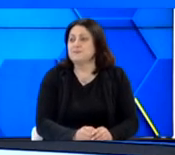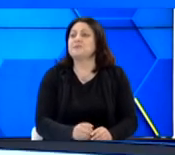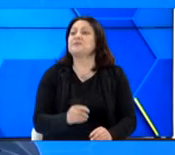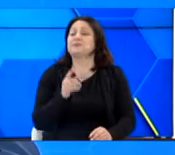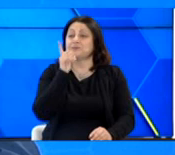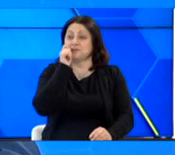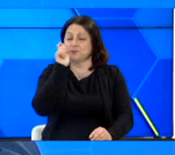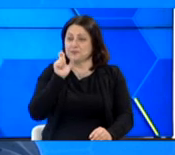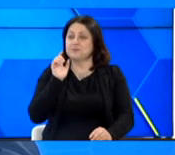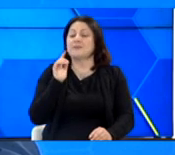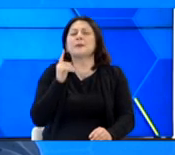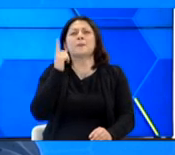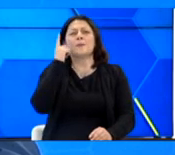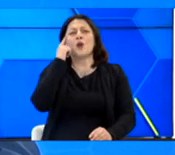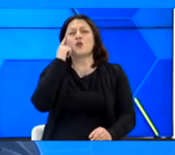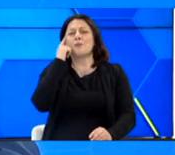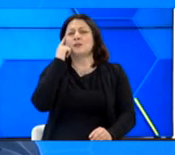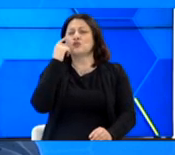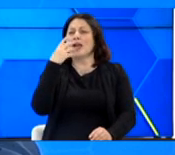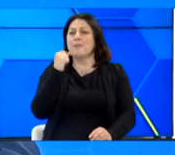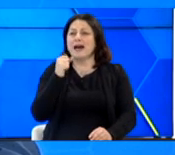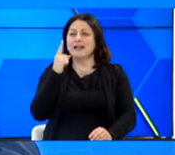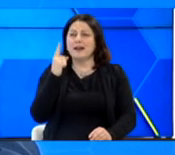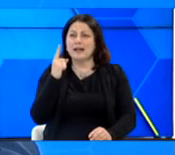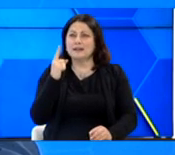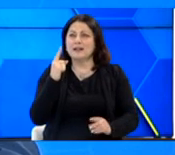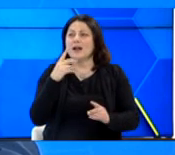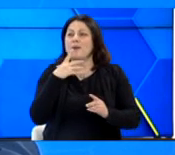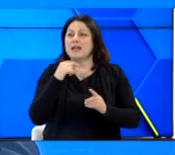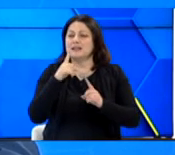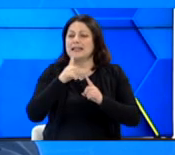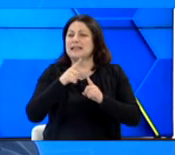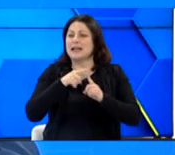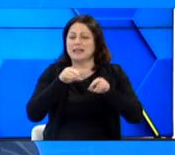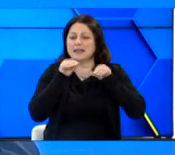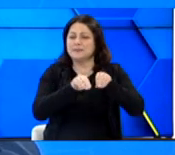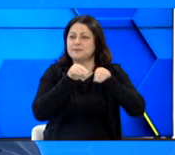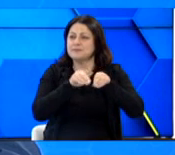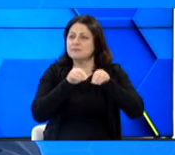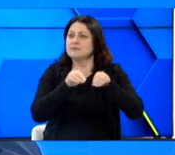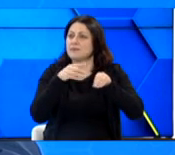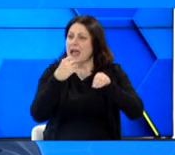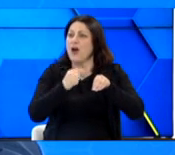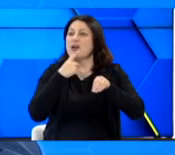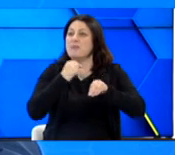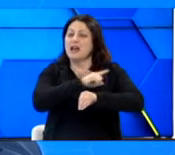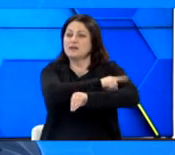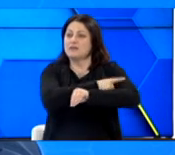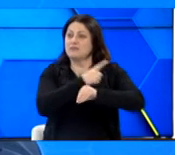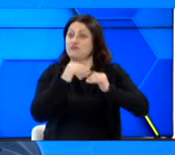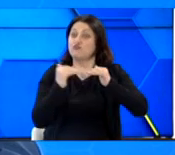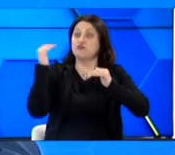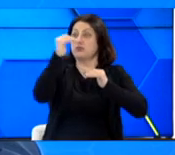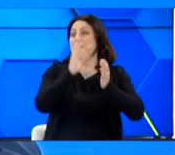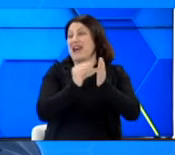Και νομίζω ότι υπάρχει και μια τεχνική κατάρτιση στους περισσότερους παίκτες πολύ υψηλή. Τον goal που πετύχαμε